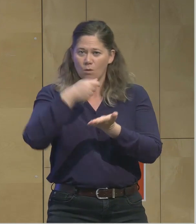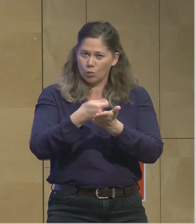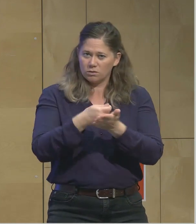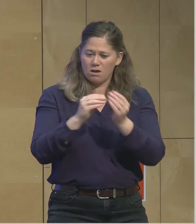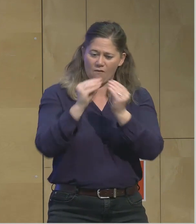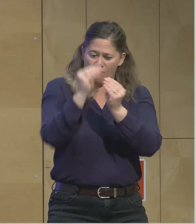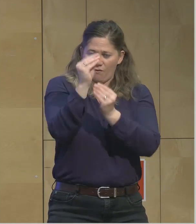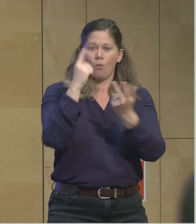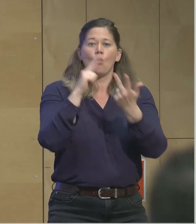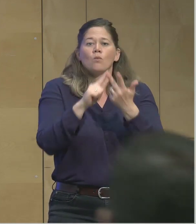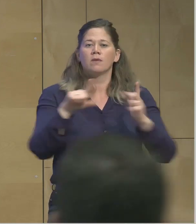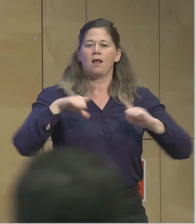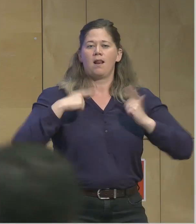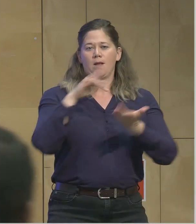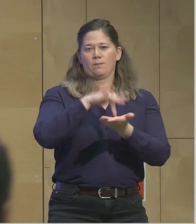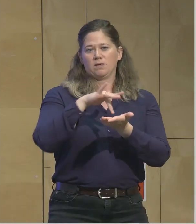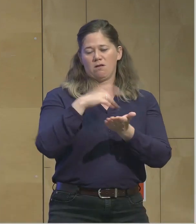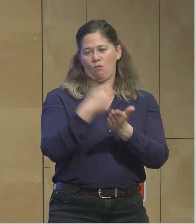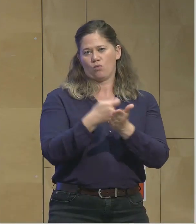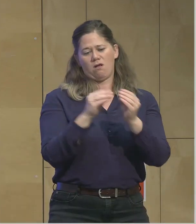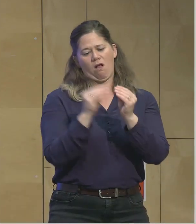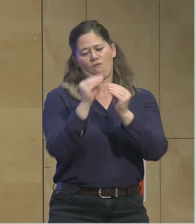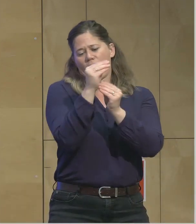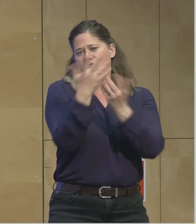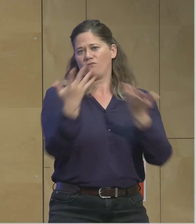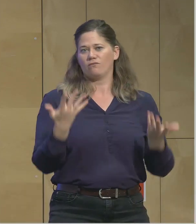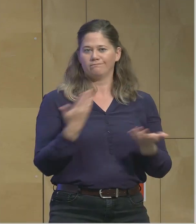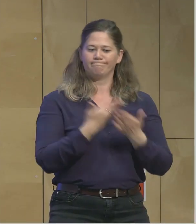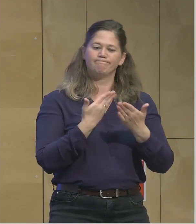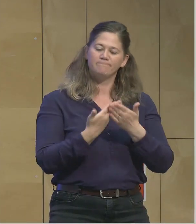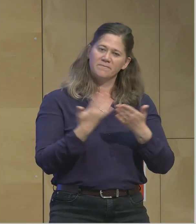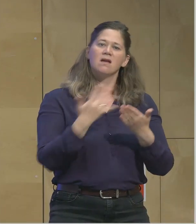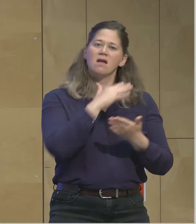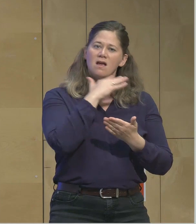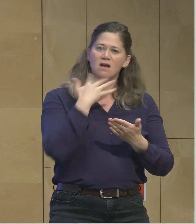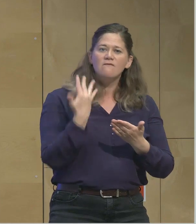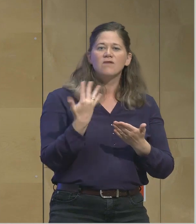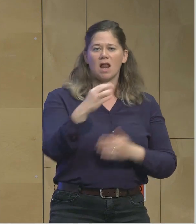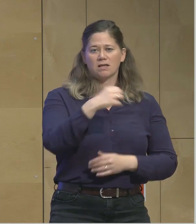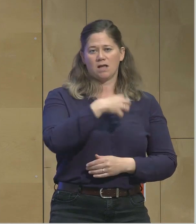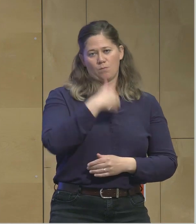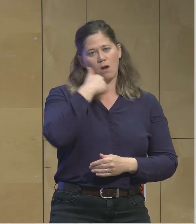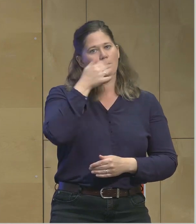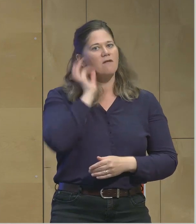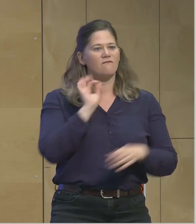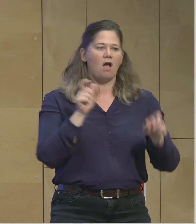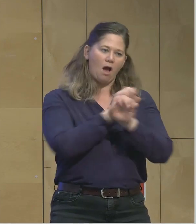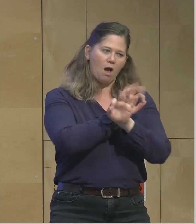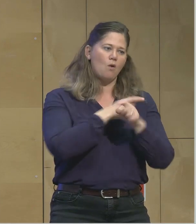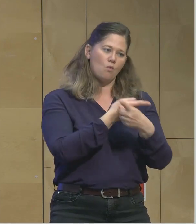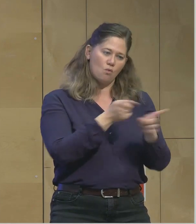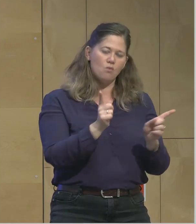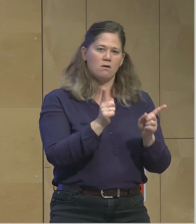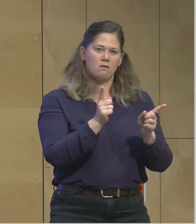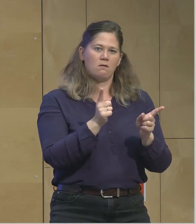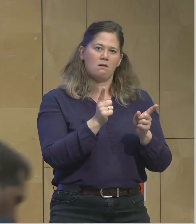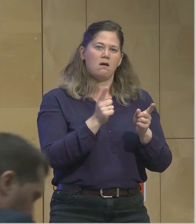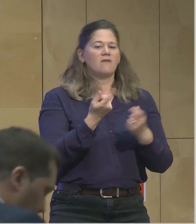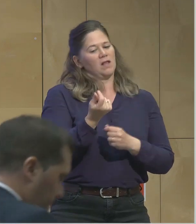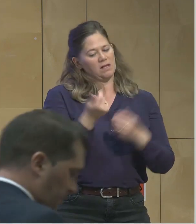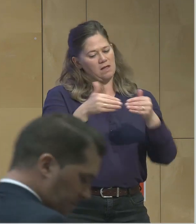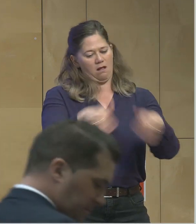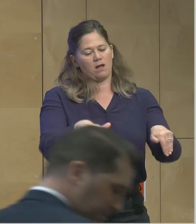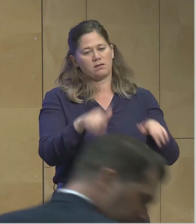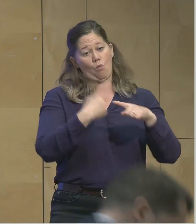bringen viele Salzburgerinnen und Salzburger an die finanziellen Grenzen und darüber hinaus.